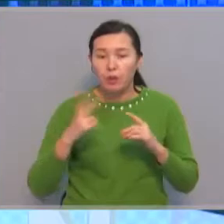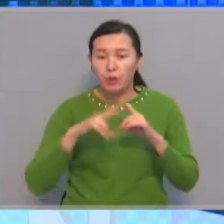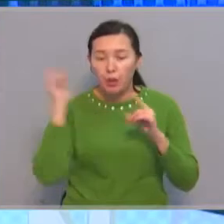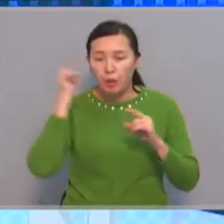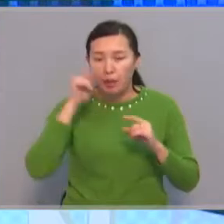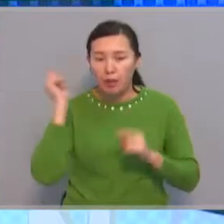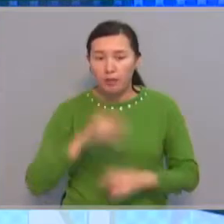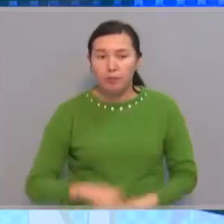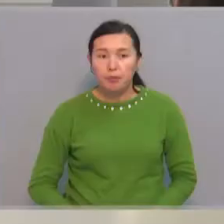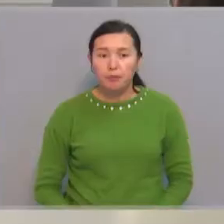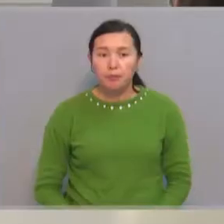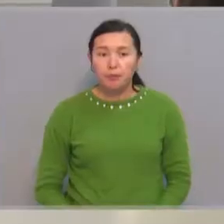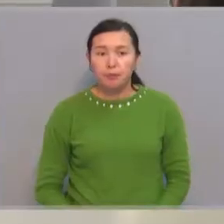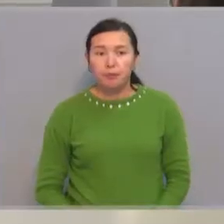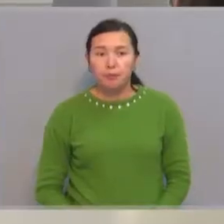школам.